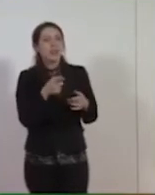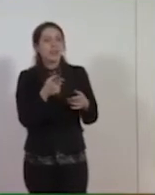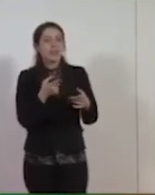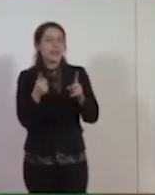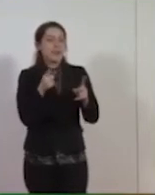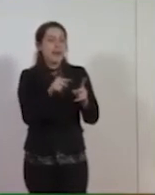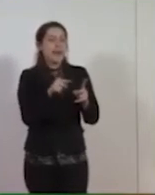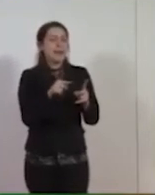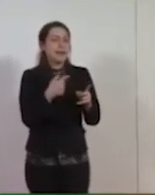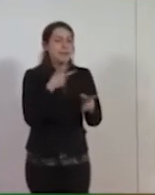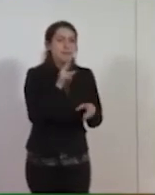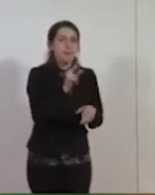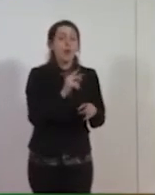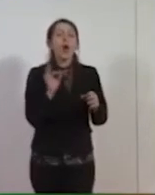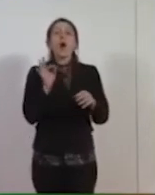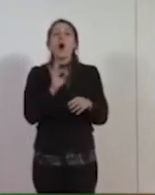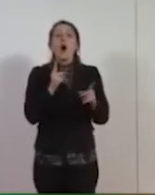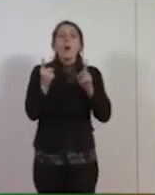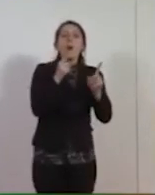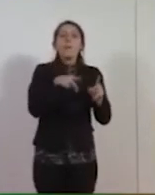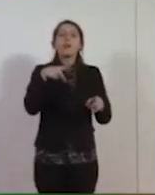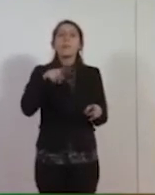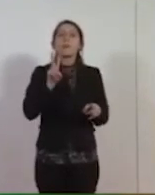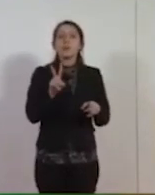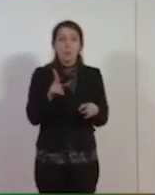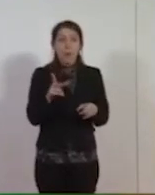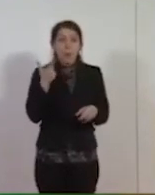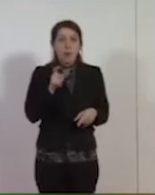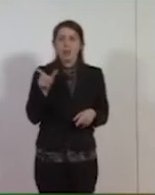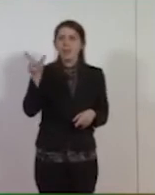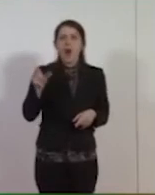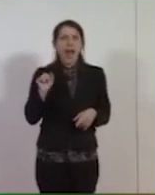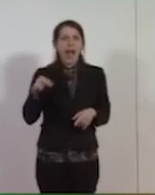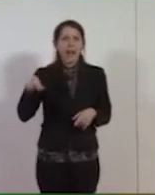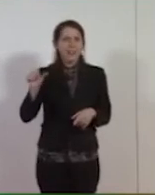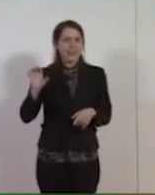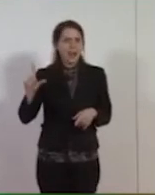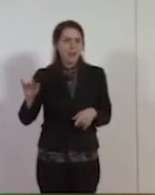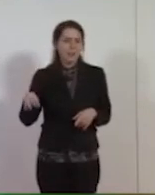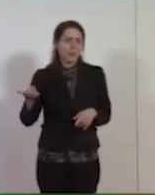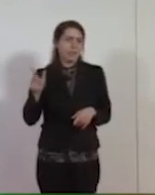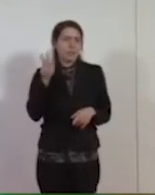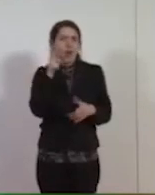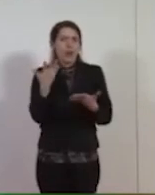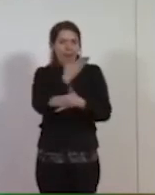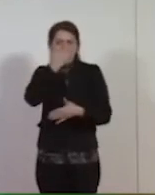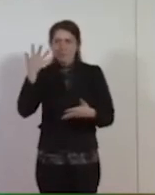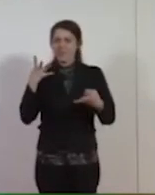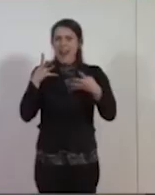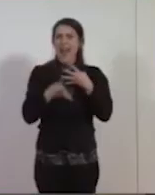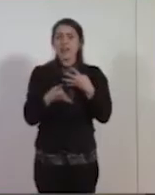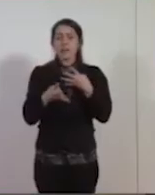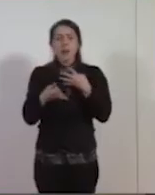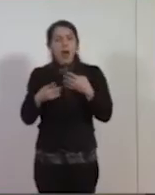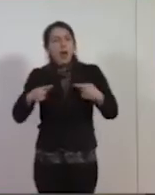P2, quando una donna così trasparente e chiara ha dovuto scontrarsi con i poteri